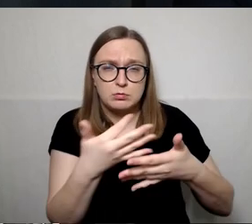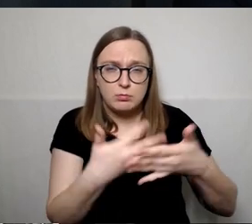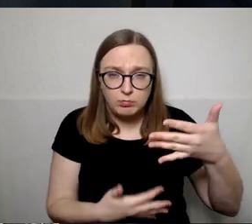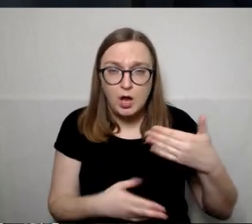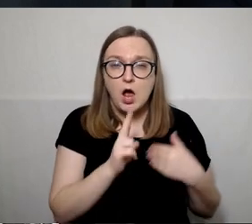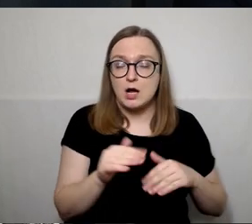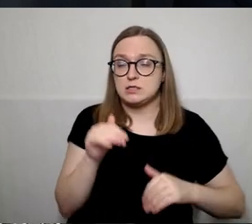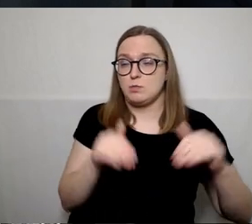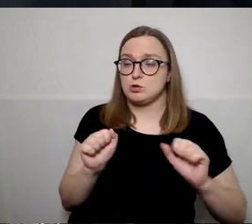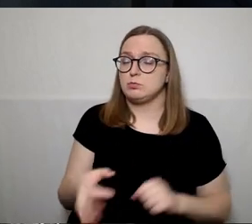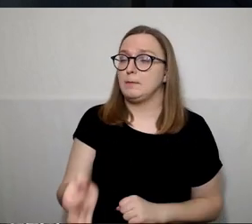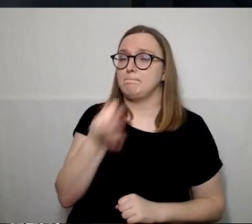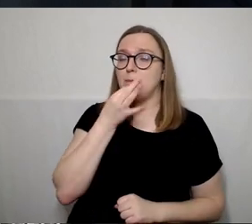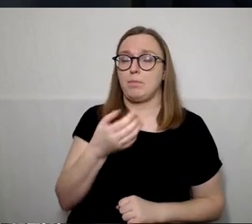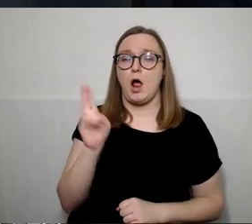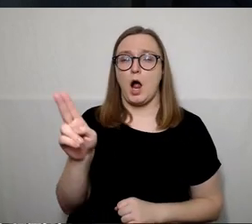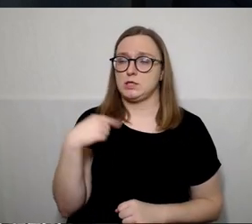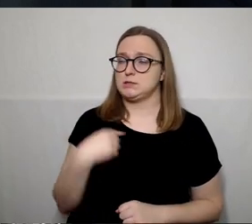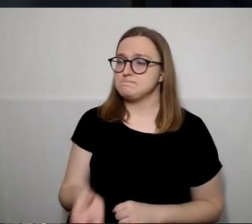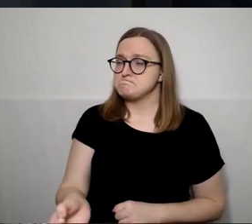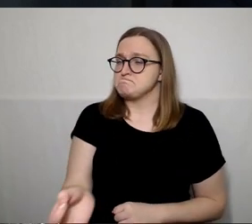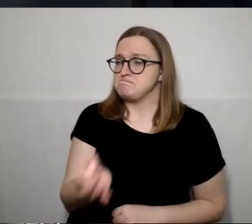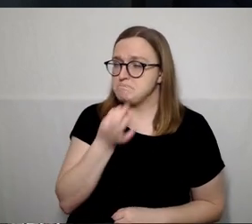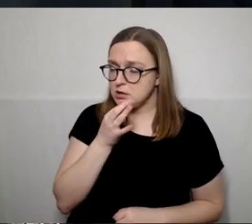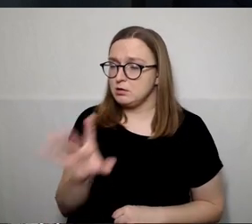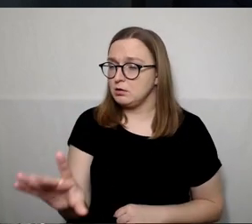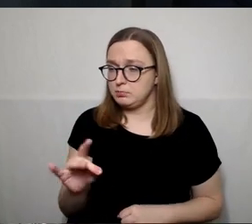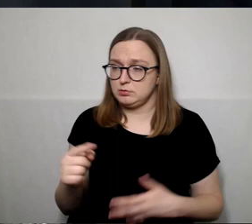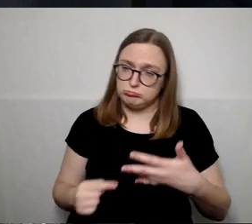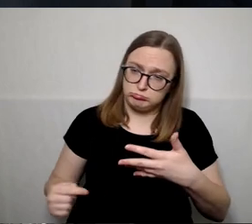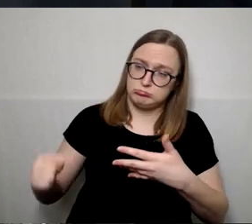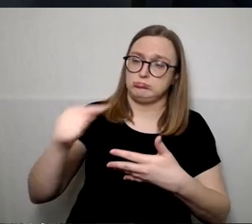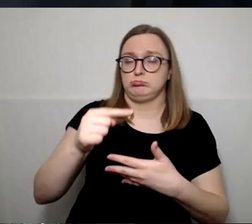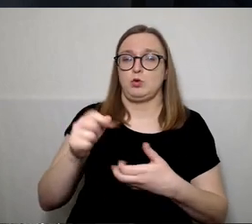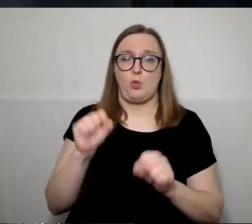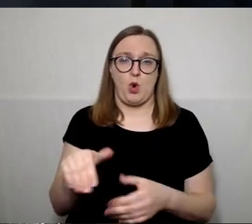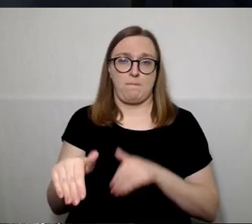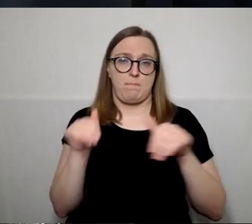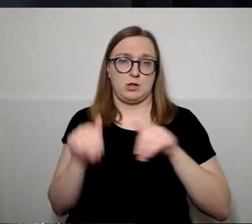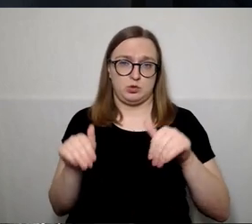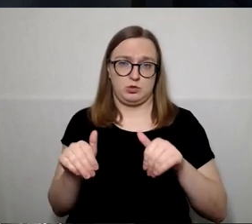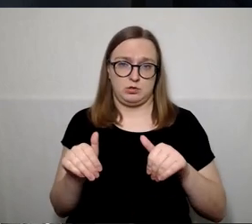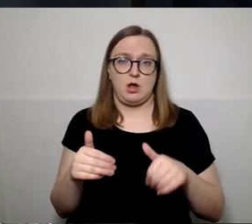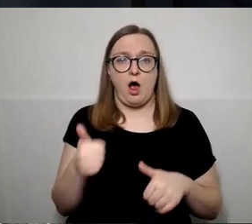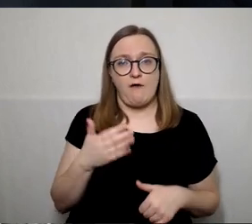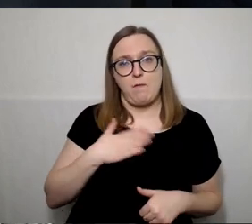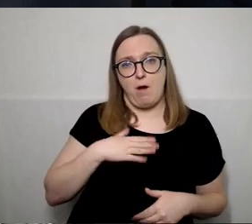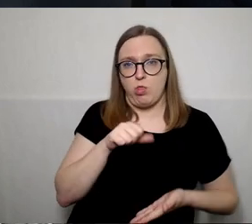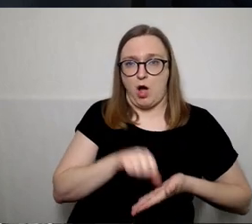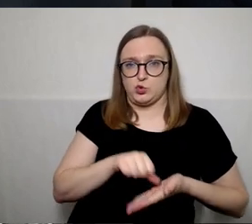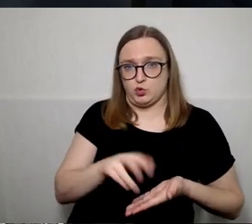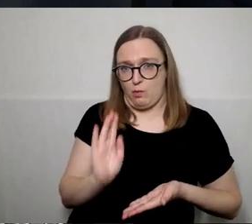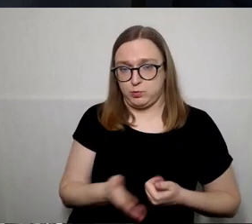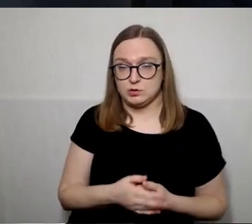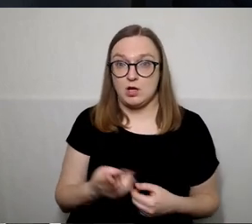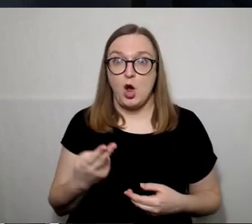rinktis tą, kuris jam prieširdies, kuris atrodo galėtų atstovauti jų interesus. Kuo platesnis žmonių ratas, to